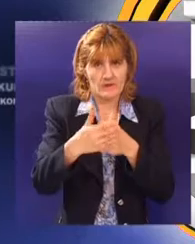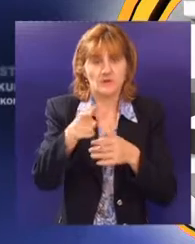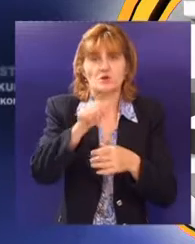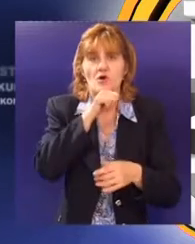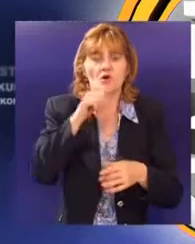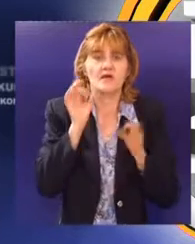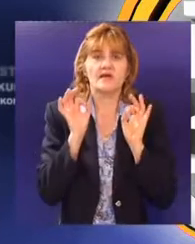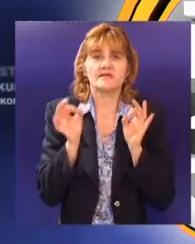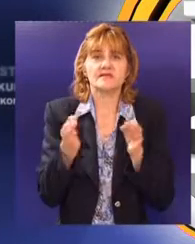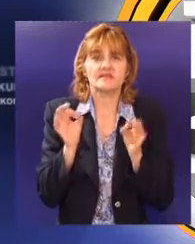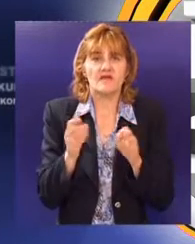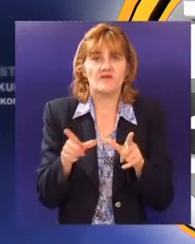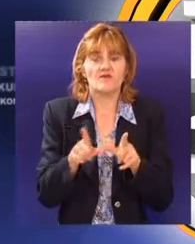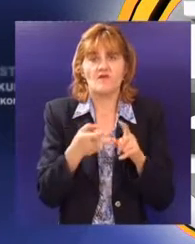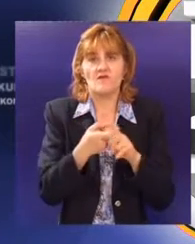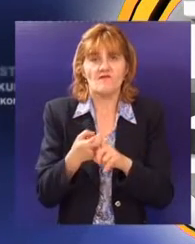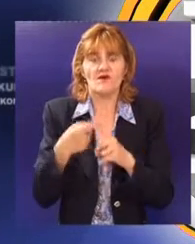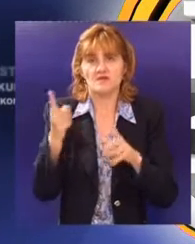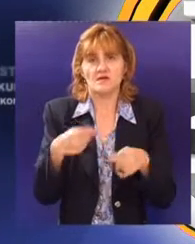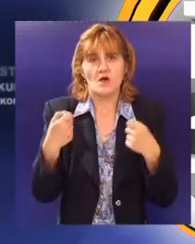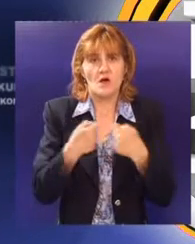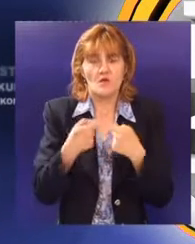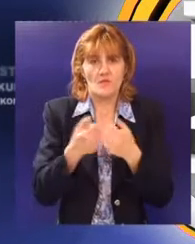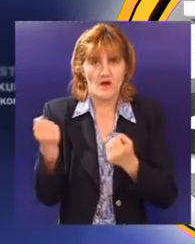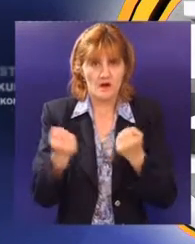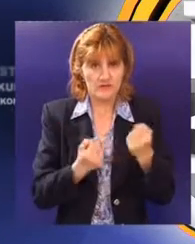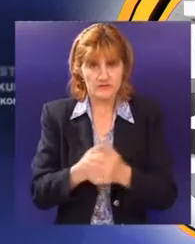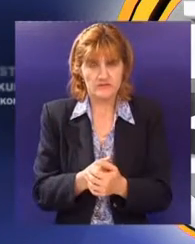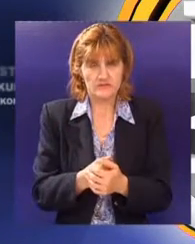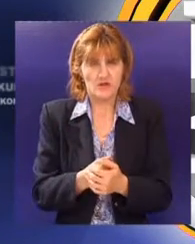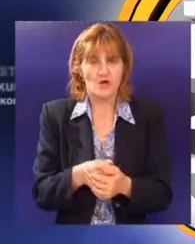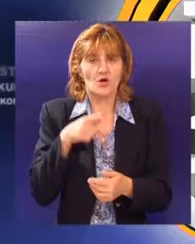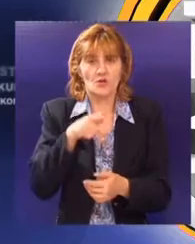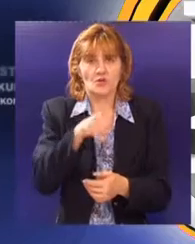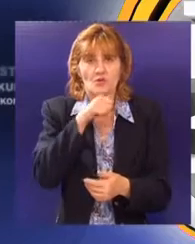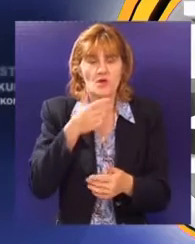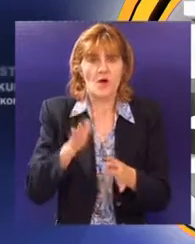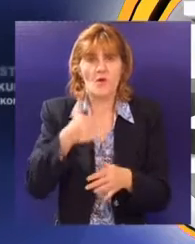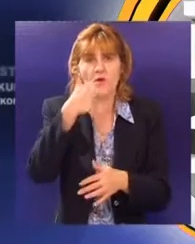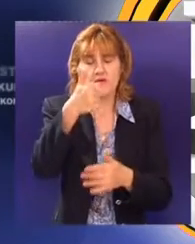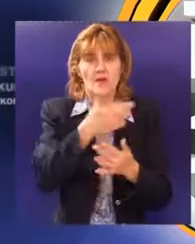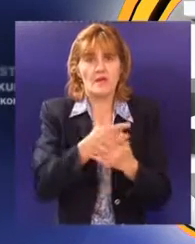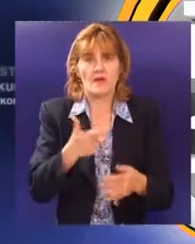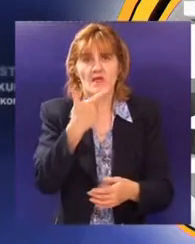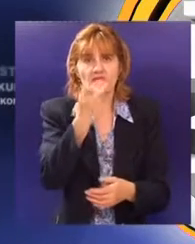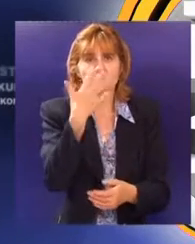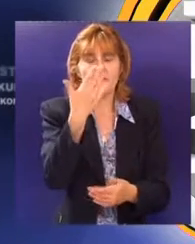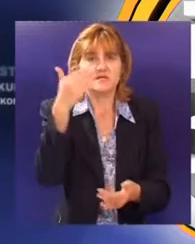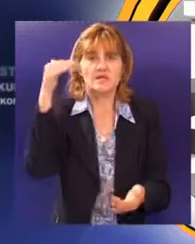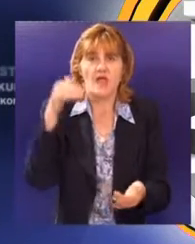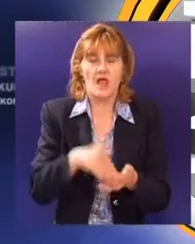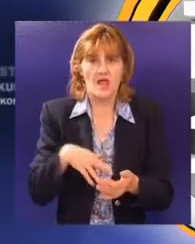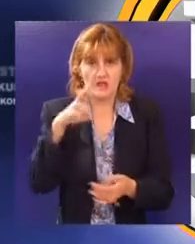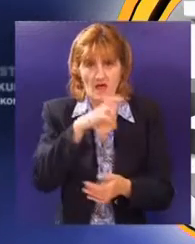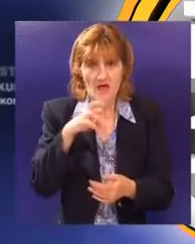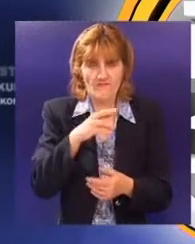najsavremeniju opremu za centriranje trapa i vulkanizerske usluge. U njega je uloženo oko milioni dvestotine 50 hiljada